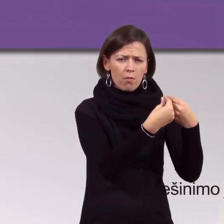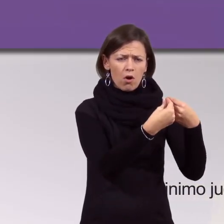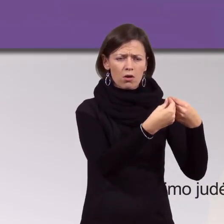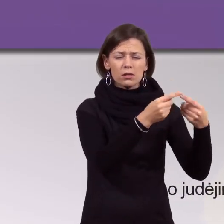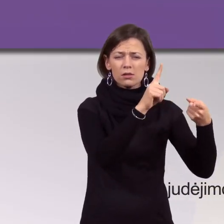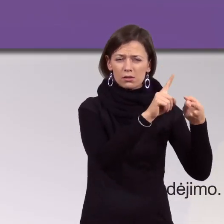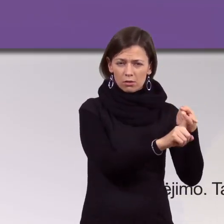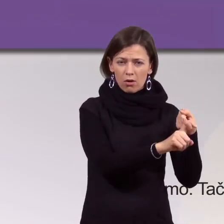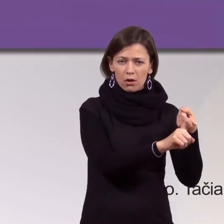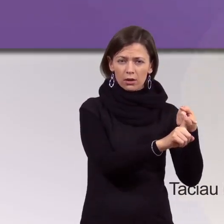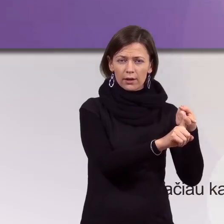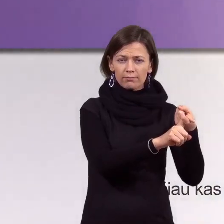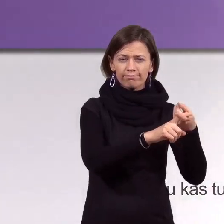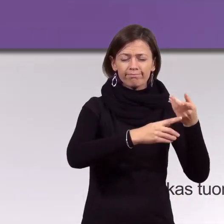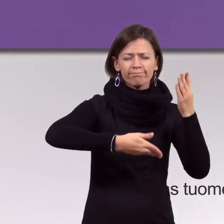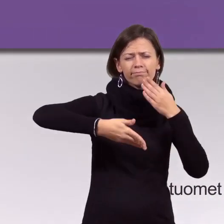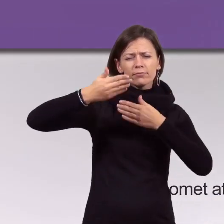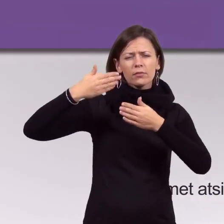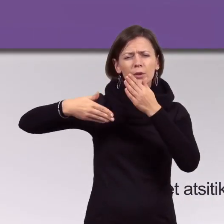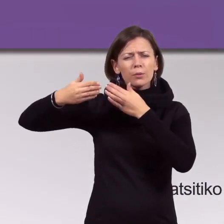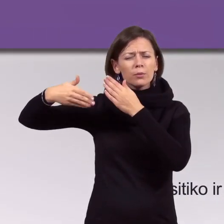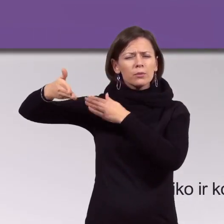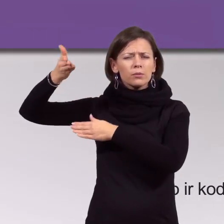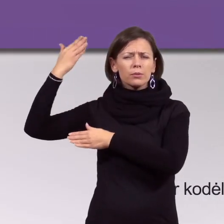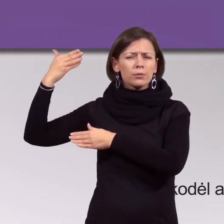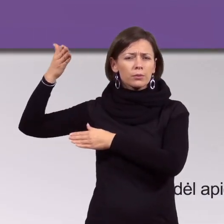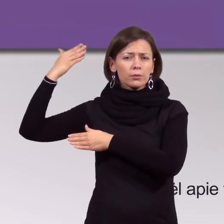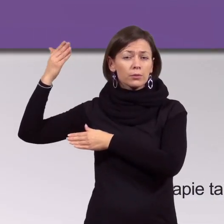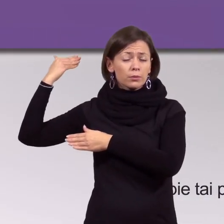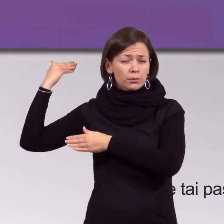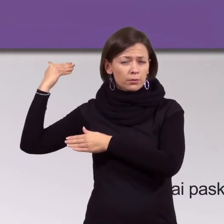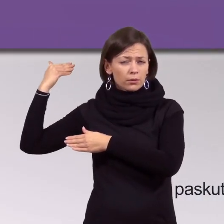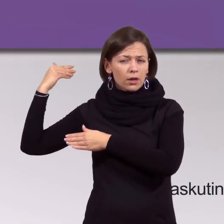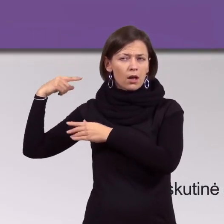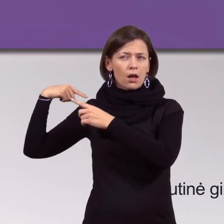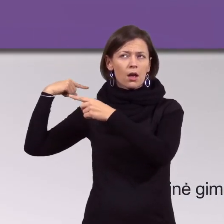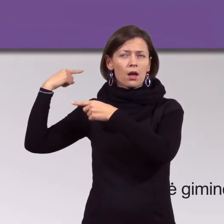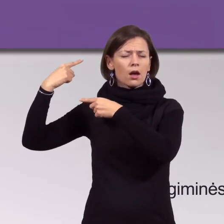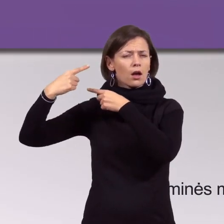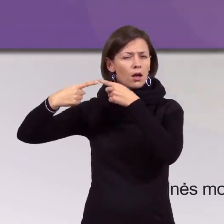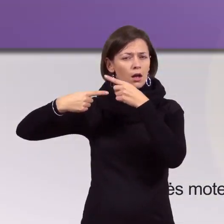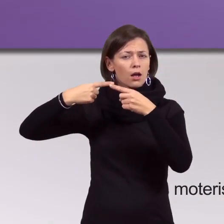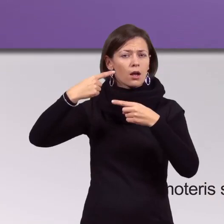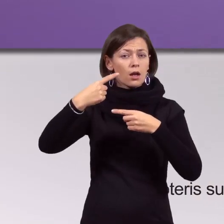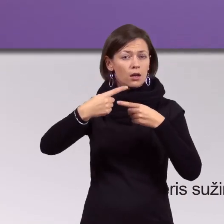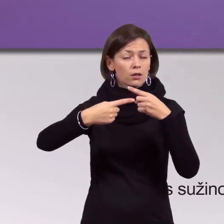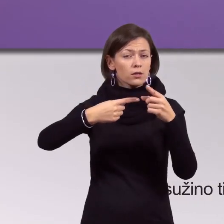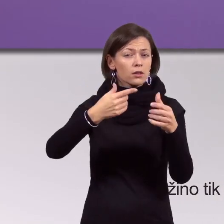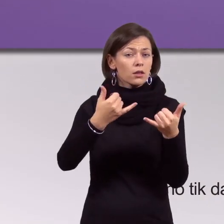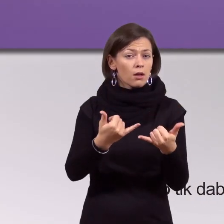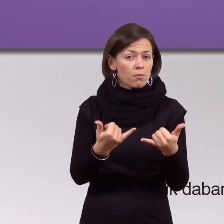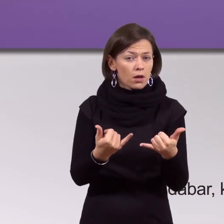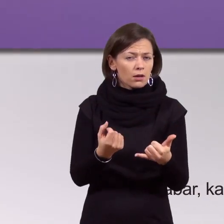Tačiau kas tuomet atsitiko ir kodėl tai paskutinė giminės moteris sužino tik dabar, kai ne vieno iš